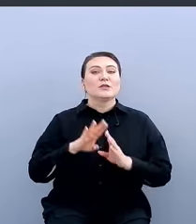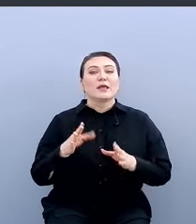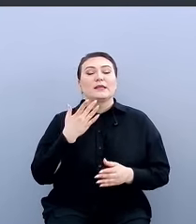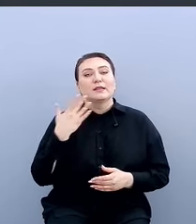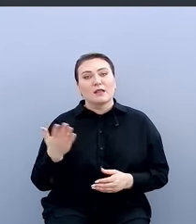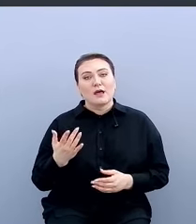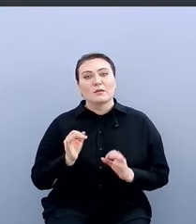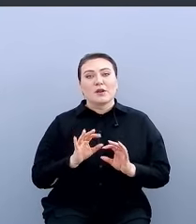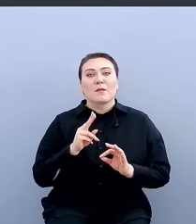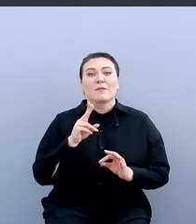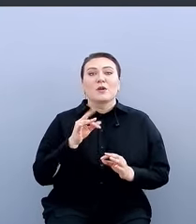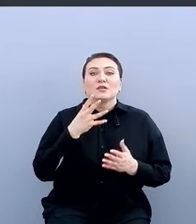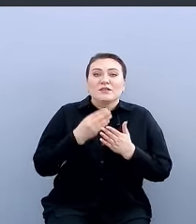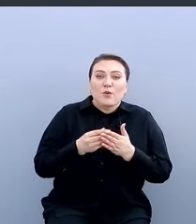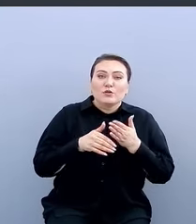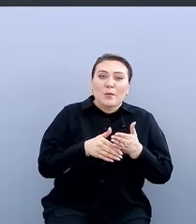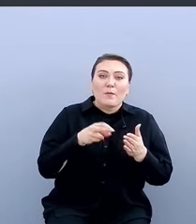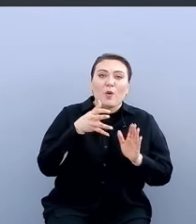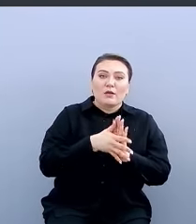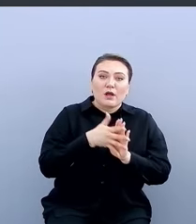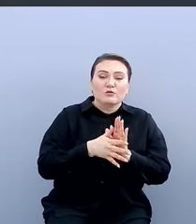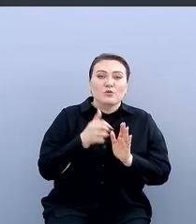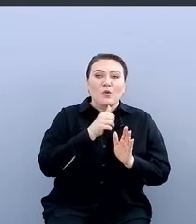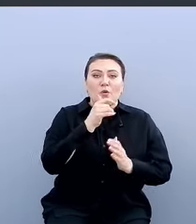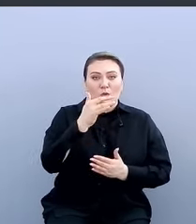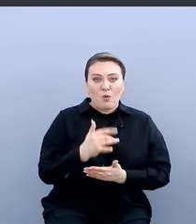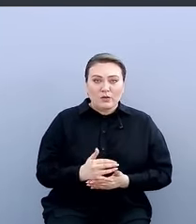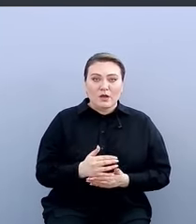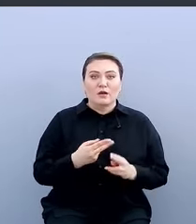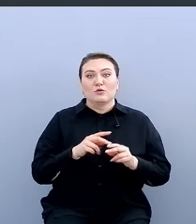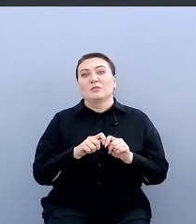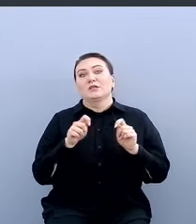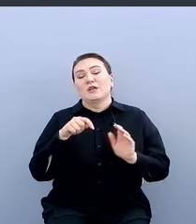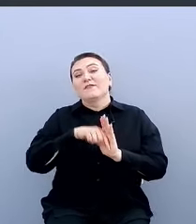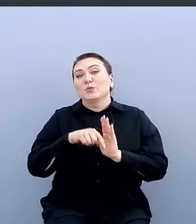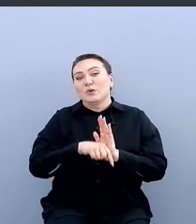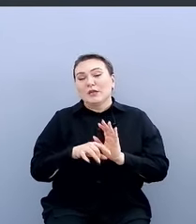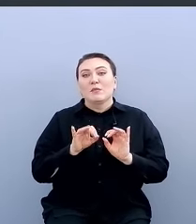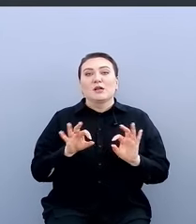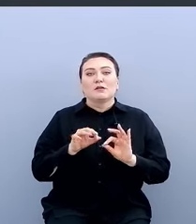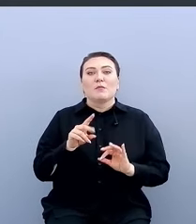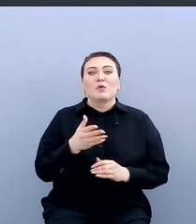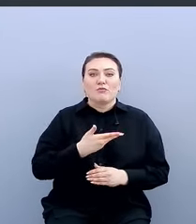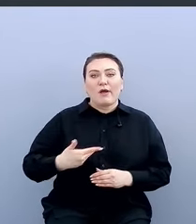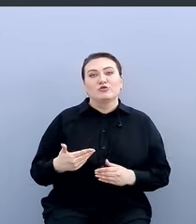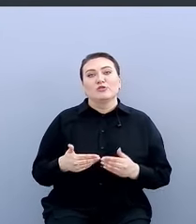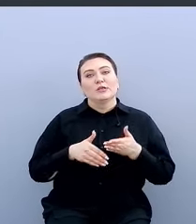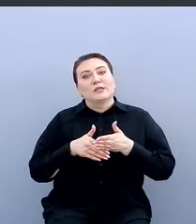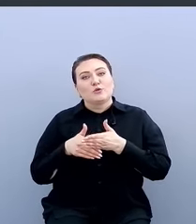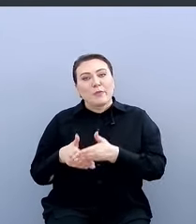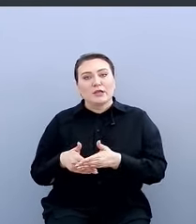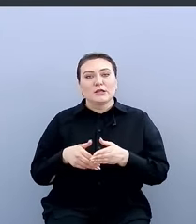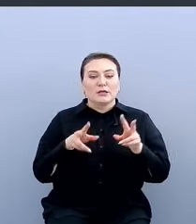расскажем про свой инструментарий по анализу кода, который мы создали внутри, мы расскажем про наши инструменты